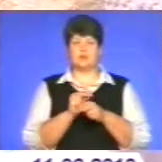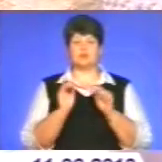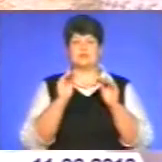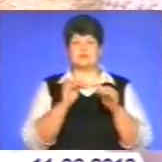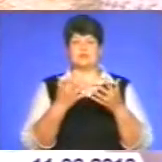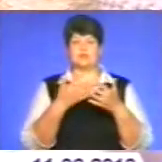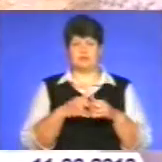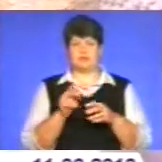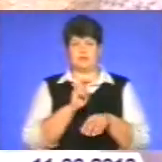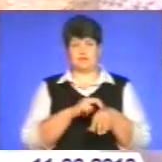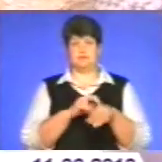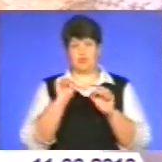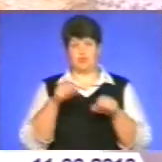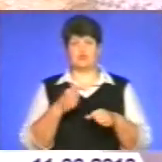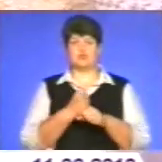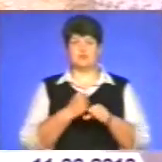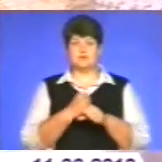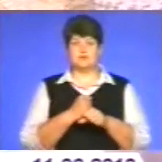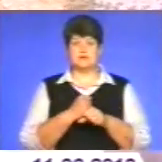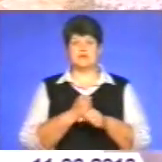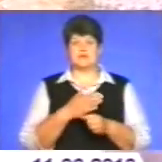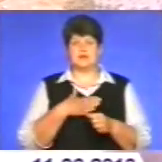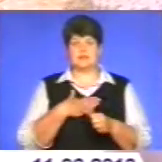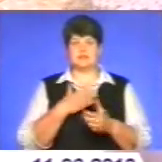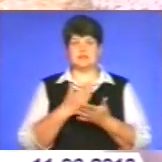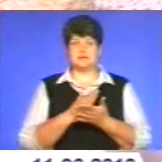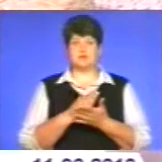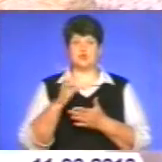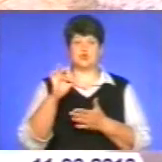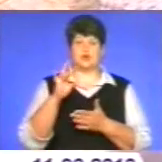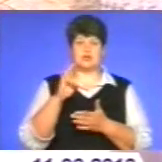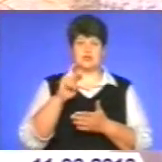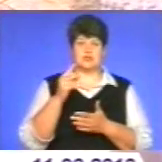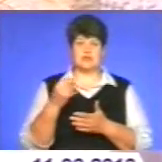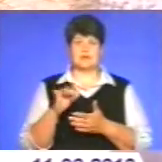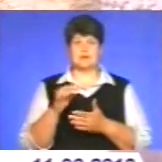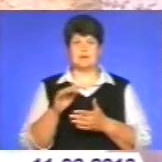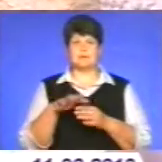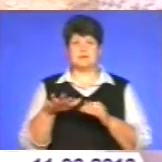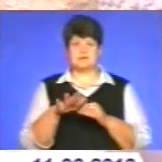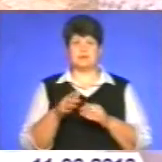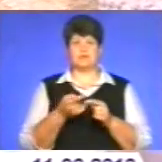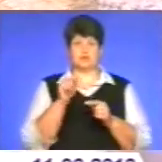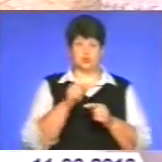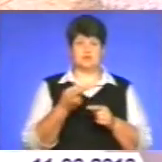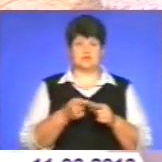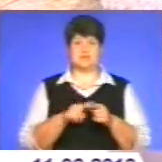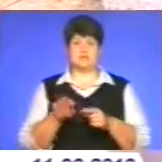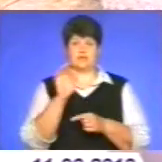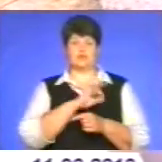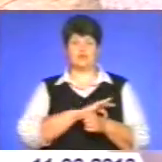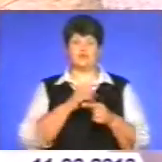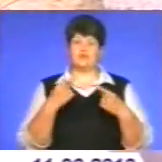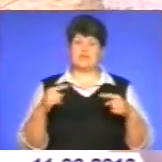лікарі можуть працювати. Такі приміщення, які є нашими, наприклад, як на Сонячному масові або тут, вони під це використовуються. Відкриття в інших